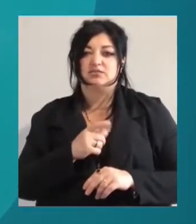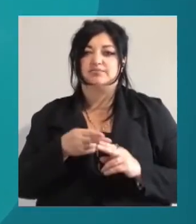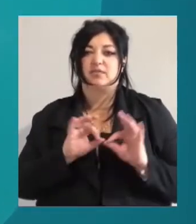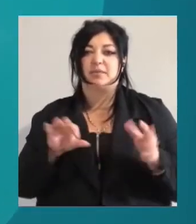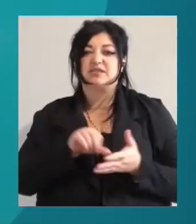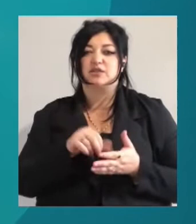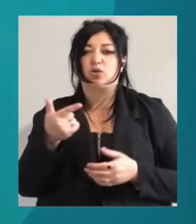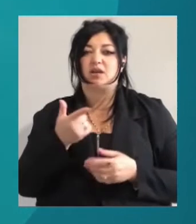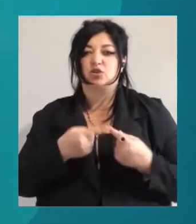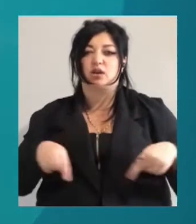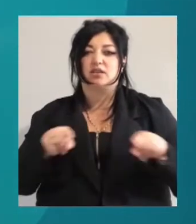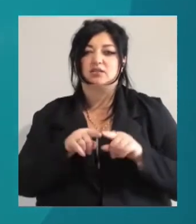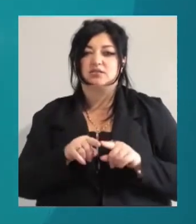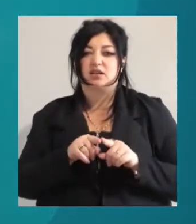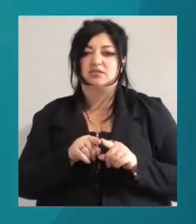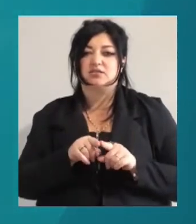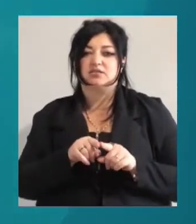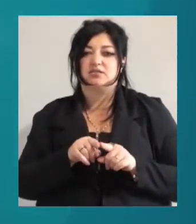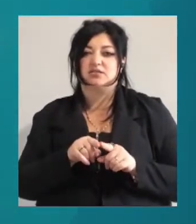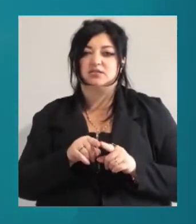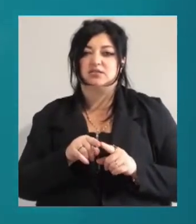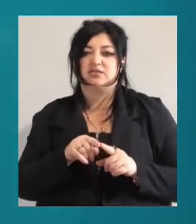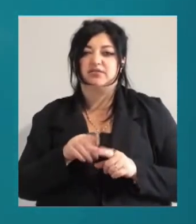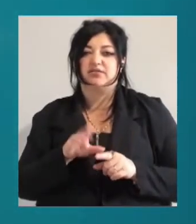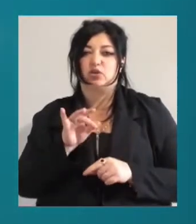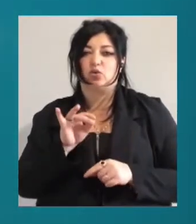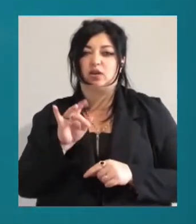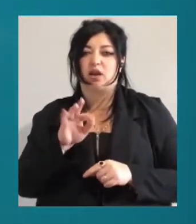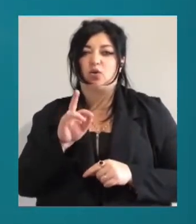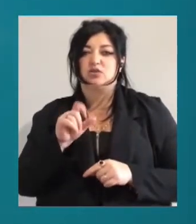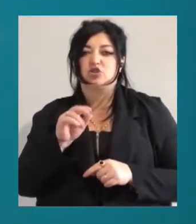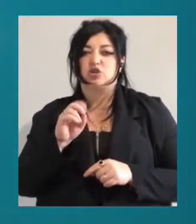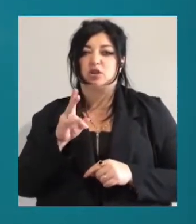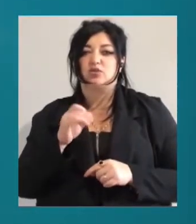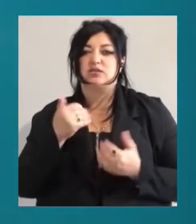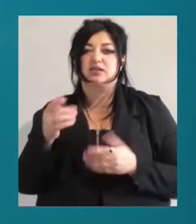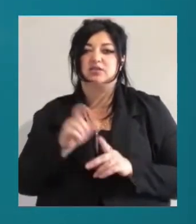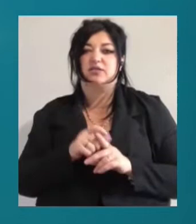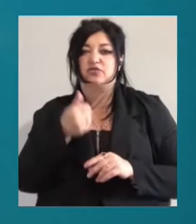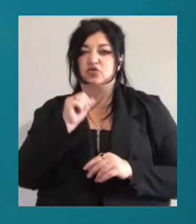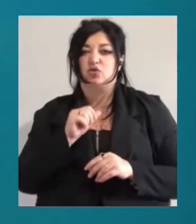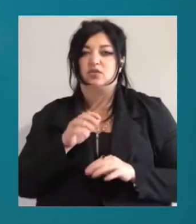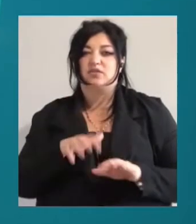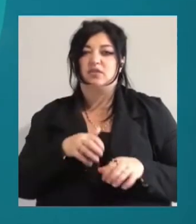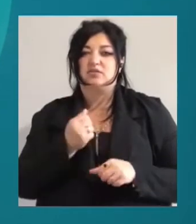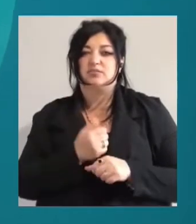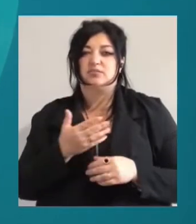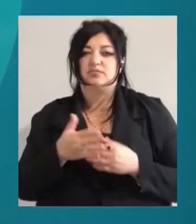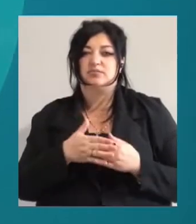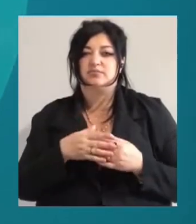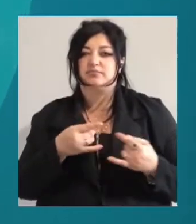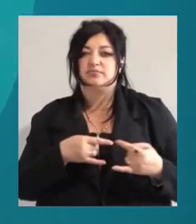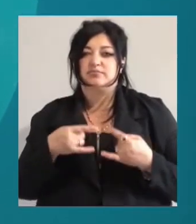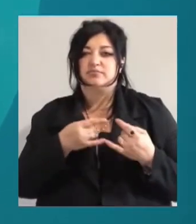організації «Анімалсус Одеса» Вікторія Козаченко. За її словами, вчора тварині зробили близько 10 рентгензнімків, аби знайти кулю.